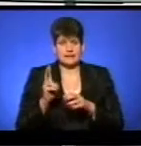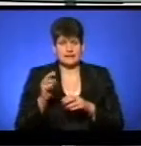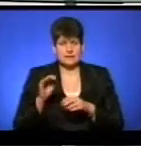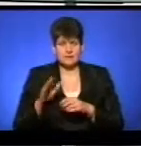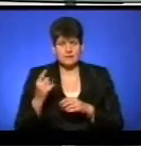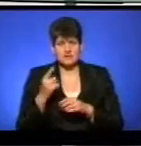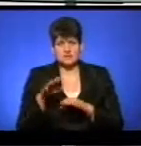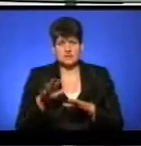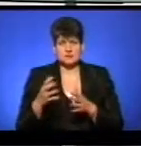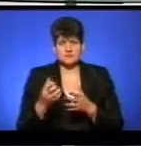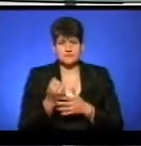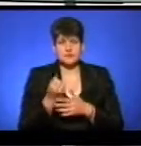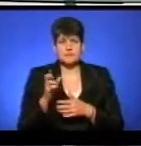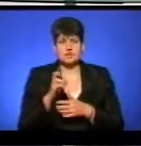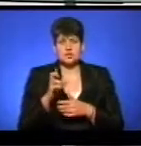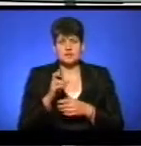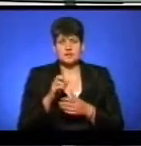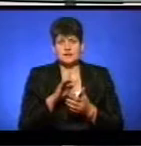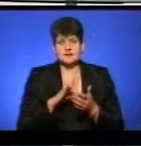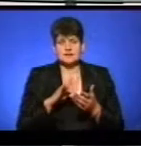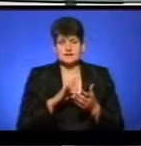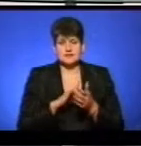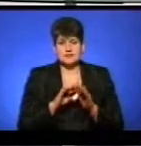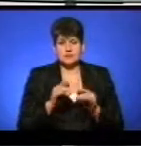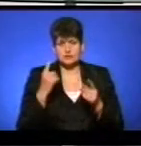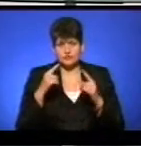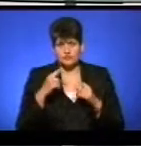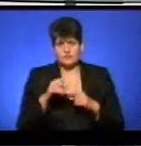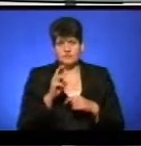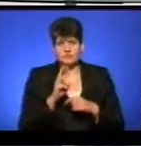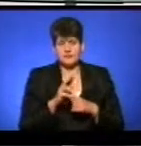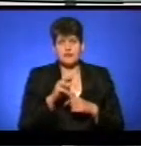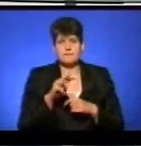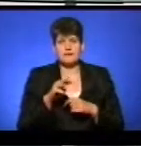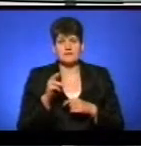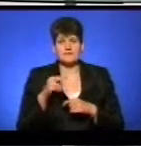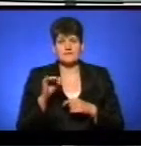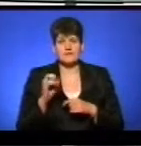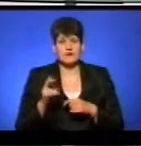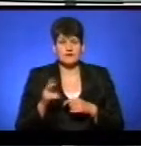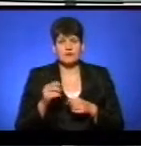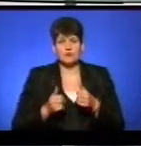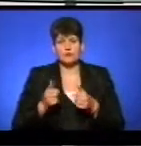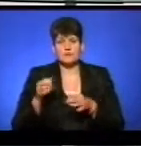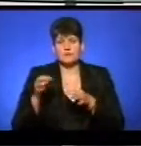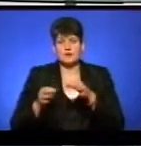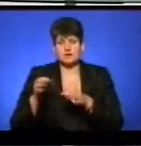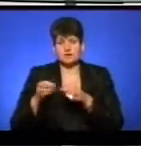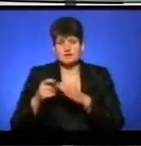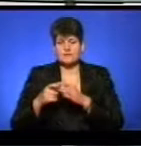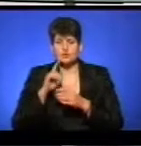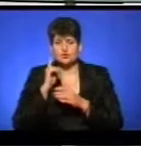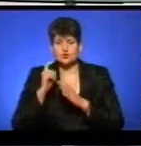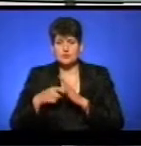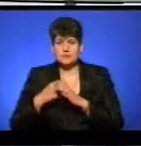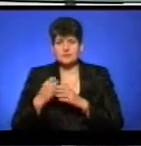перше місце посіла вихованка Бережанського центру дитячої творчості та юнацтва Марія Медвідь. У конкурсі з природознавства юний дослідник перемогли